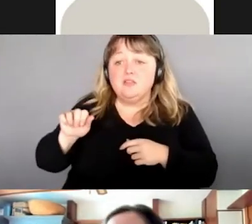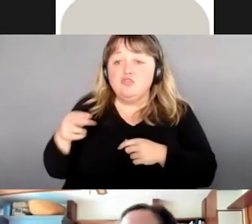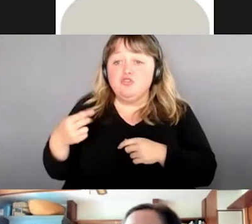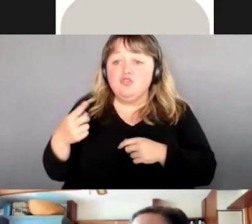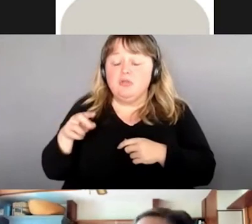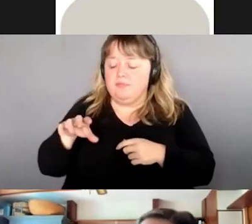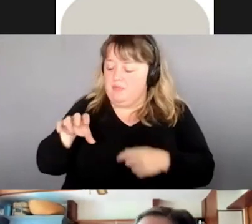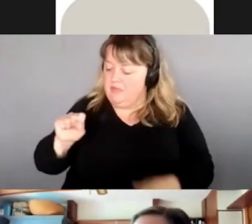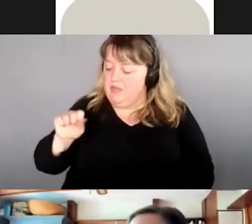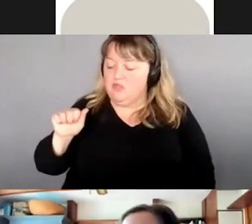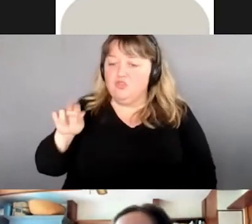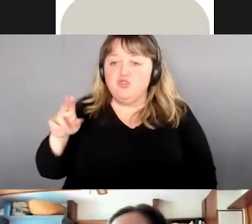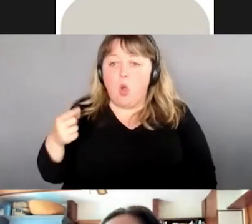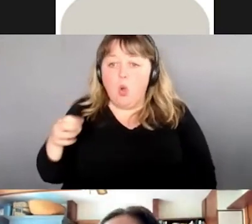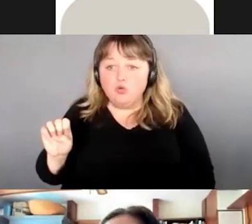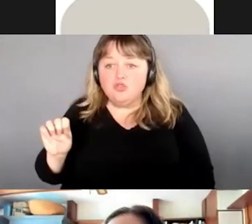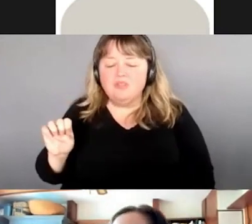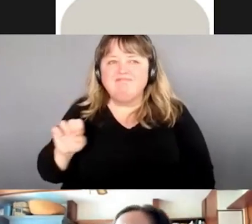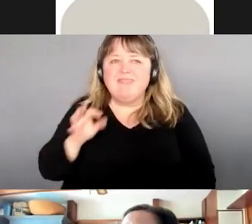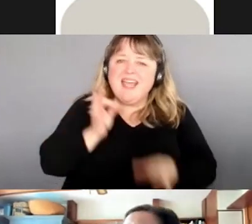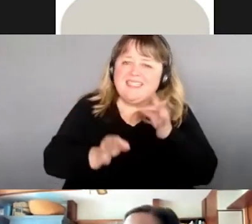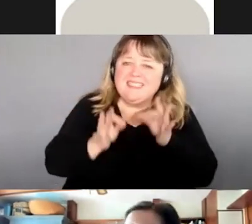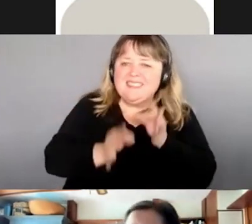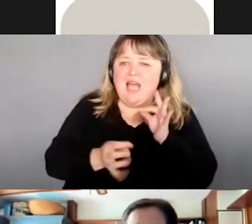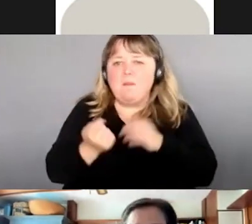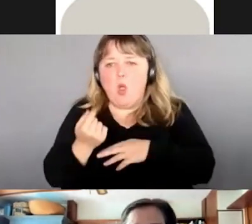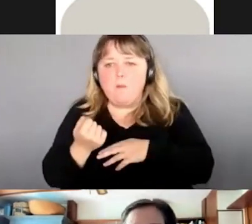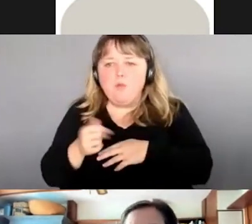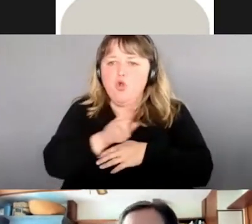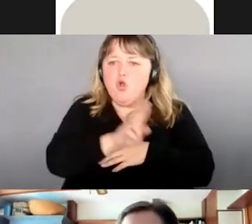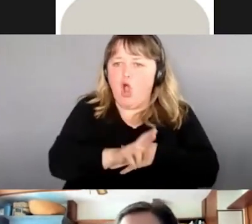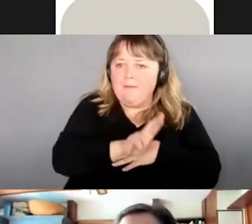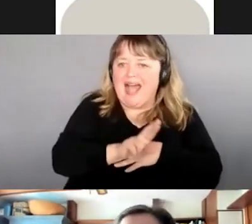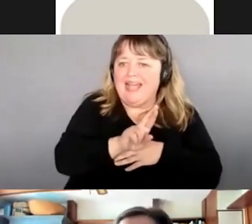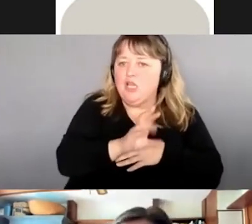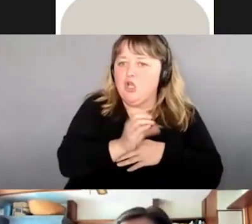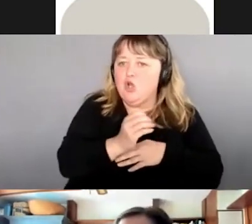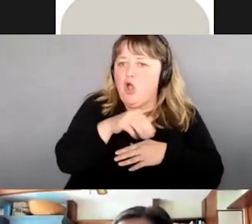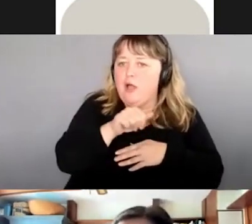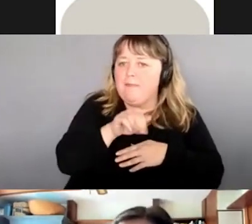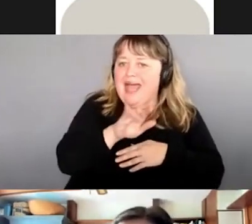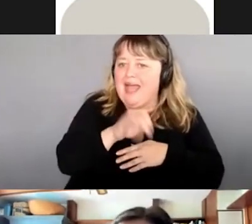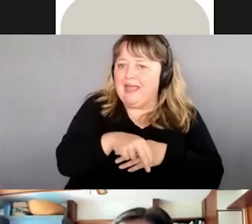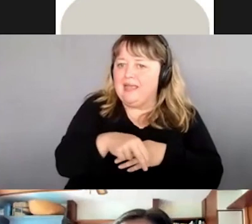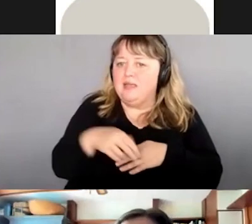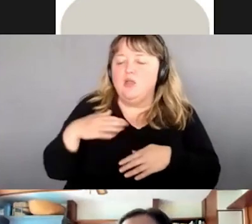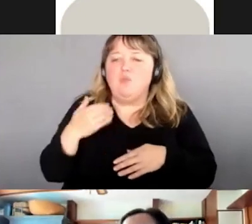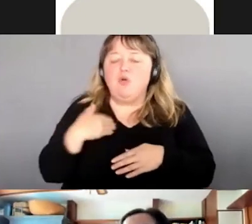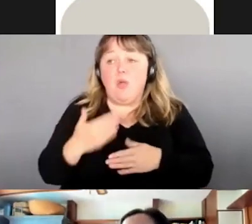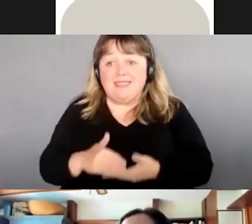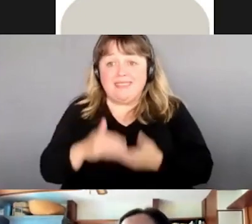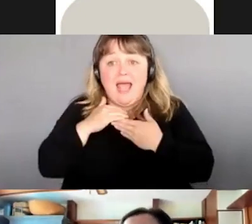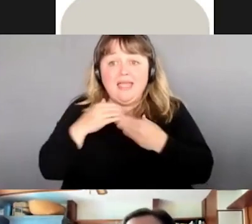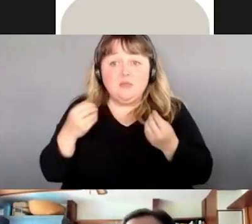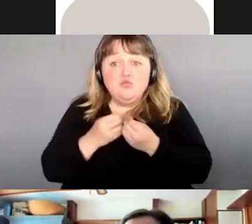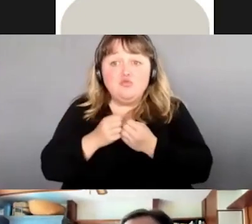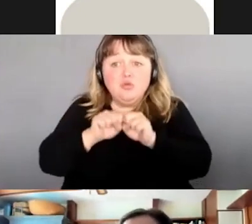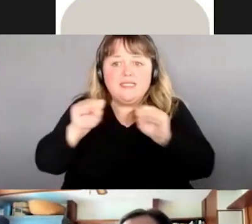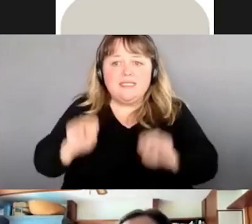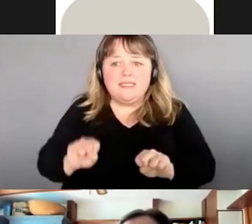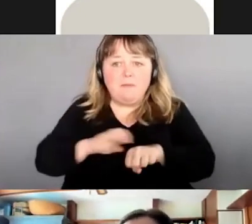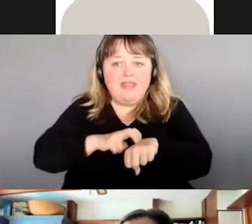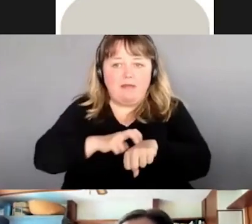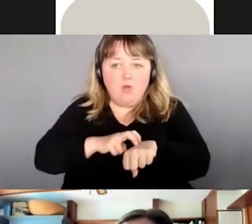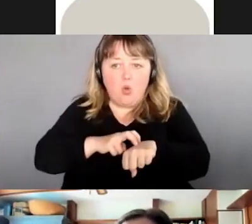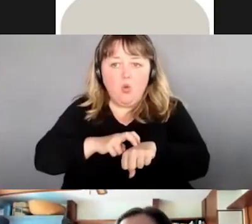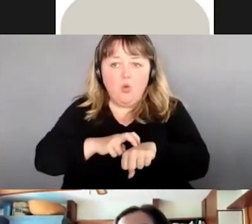similitudes avec le romarin dans le sens que c'est une plante qui aide beaucoup le système nerveux. Il y a des gens qui